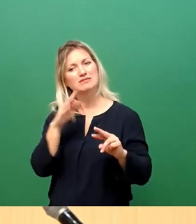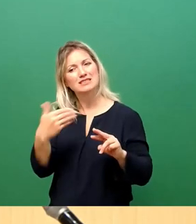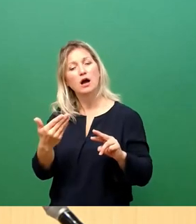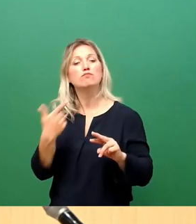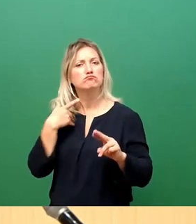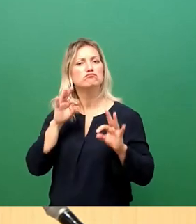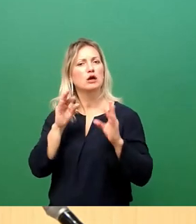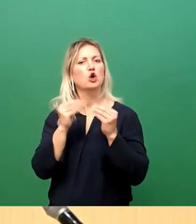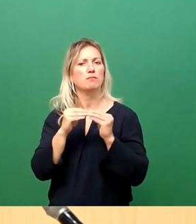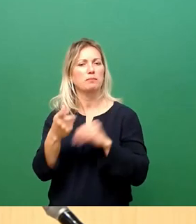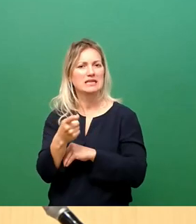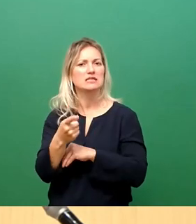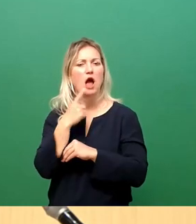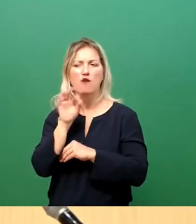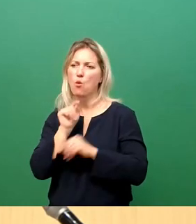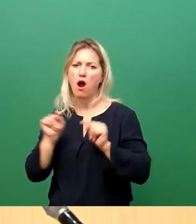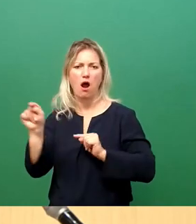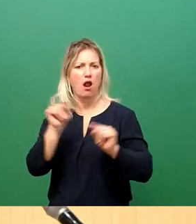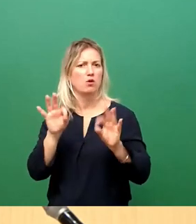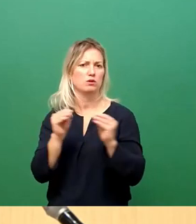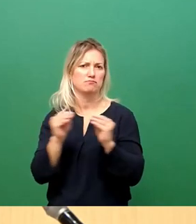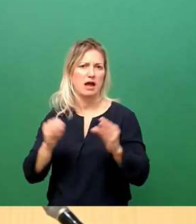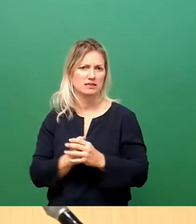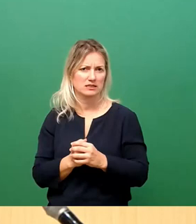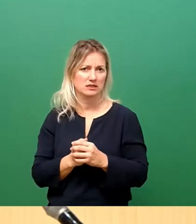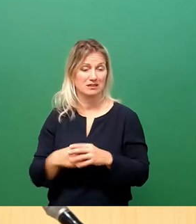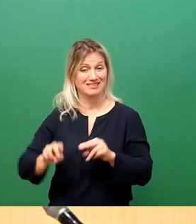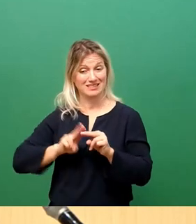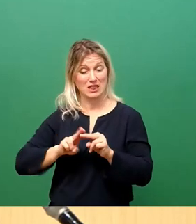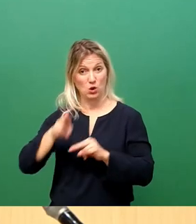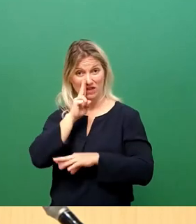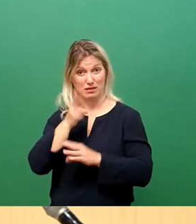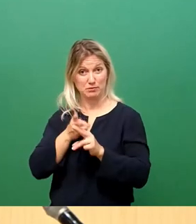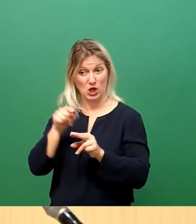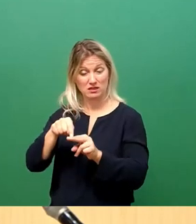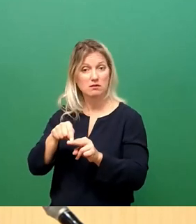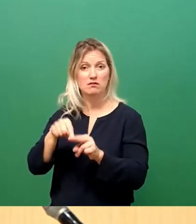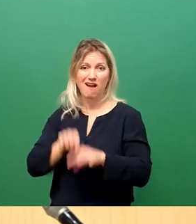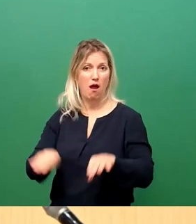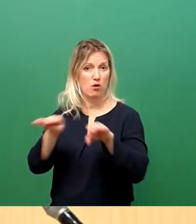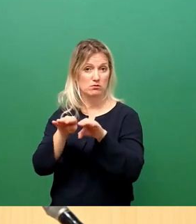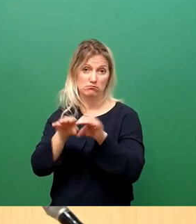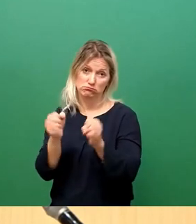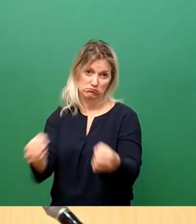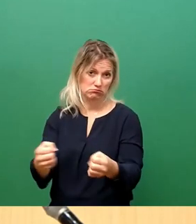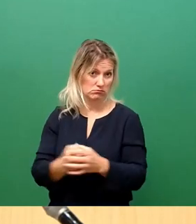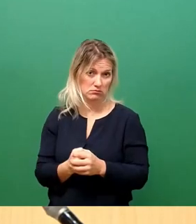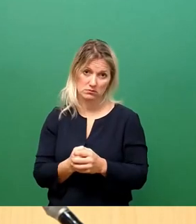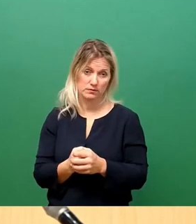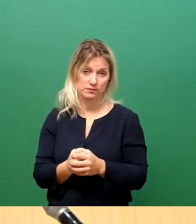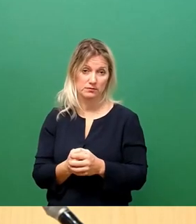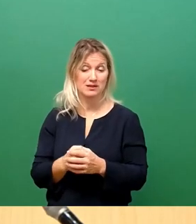aller Verkehrsdennehmer ganz gut austariert. Eine Sanierung im Bestand kann diesen Ausgleich nicht schaffen. Der Weg muss es jetzt sein,